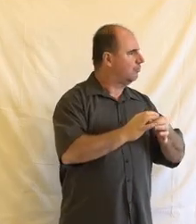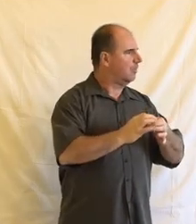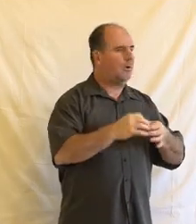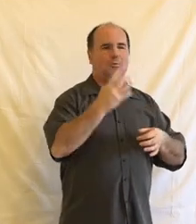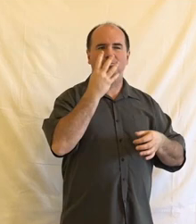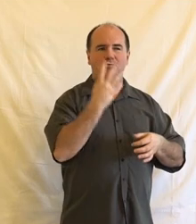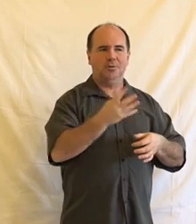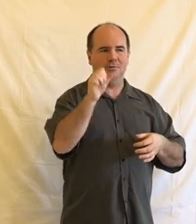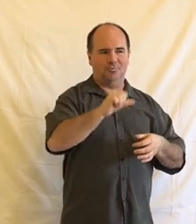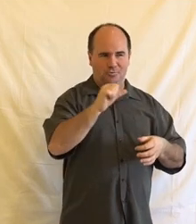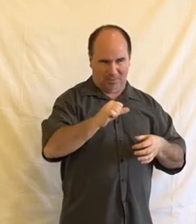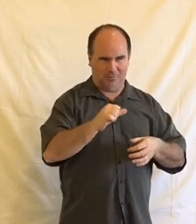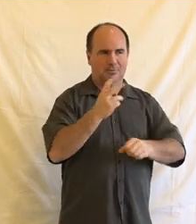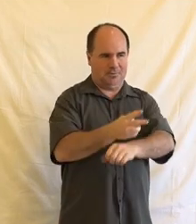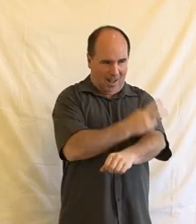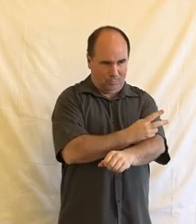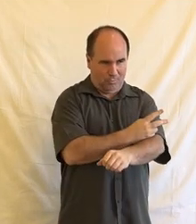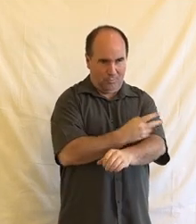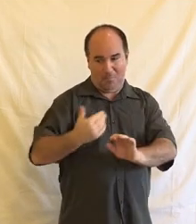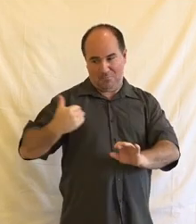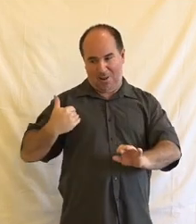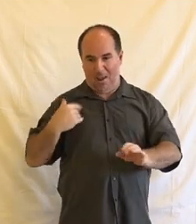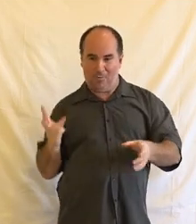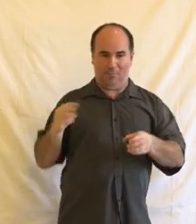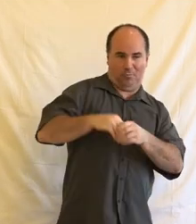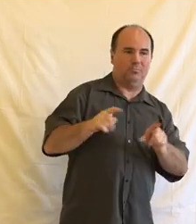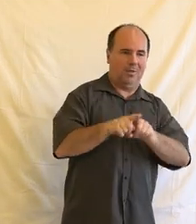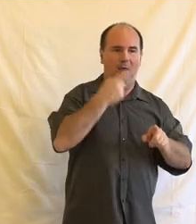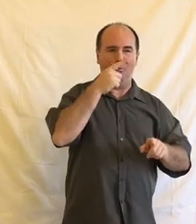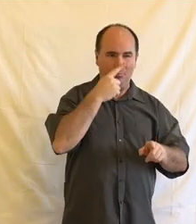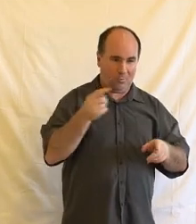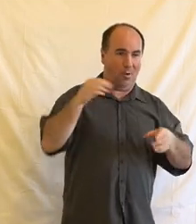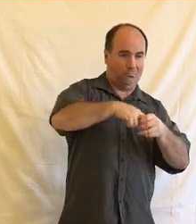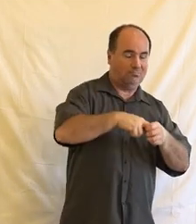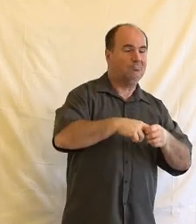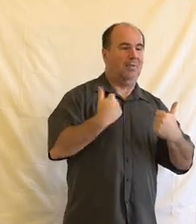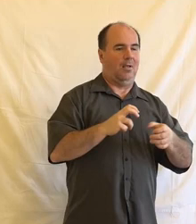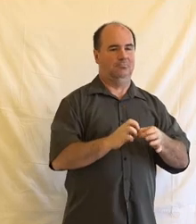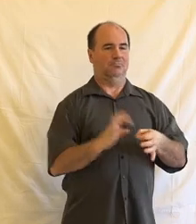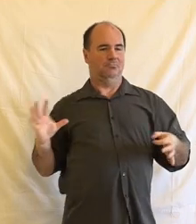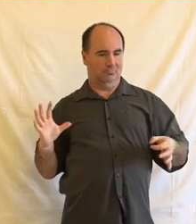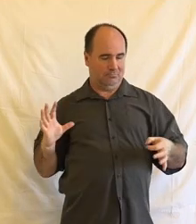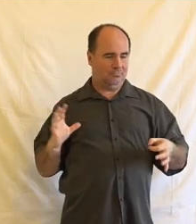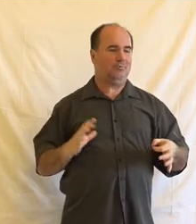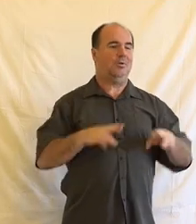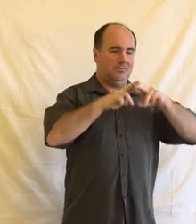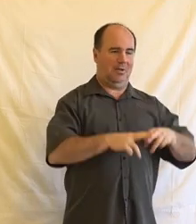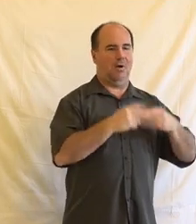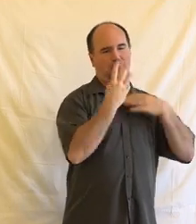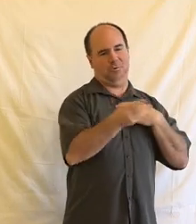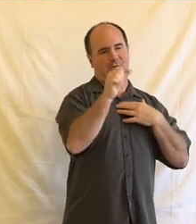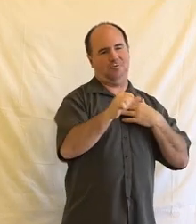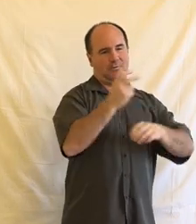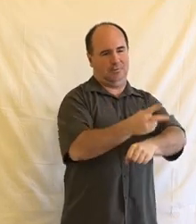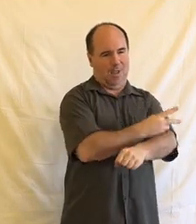740 států, včetně Ruské federace, která ale letos v únoru byla tedy vyloučená z tohoto společenství a Rady Evropy vlastně funguje tak, že